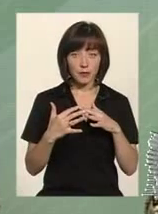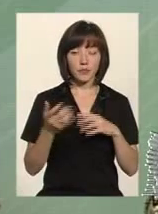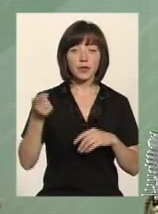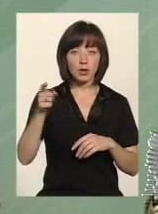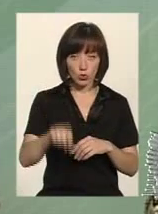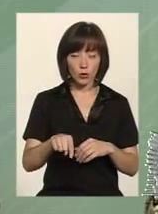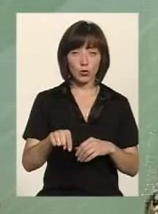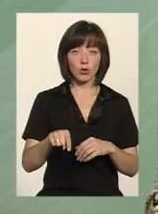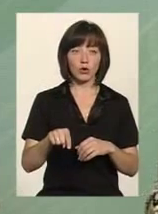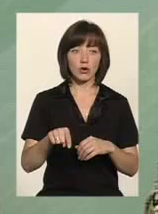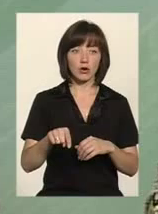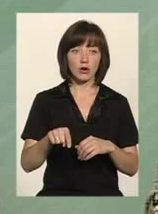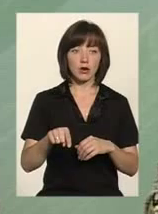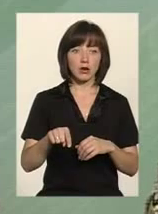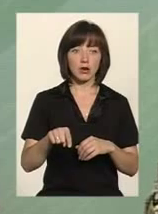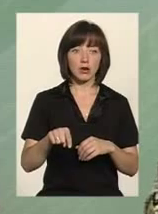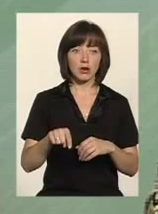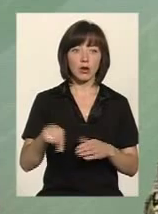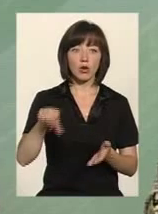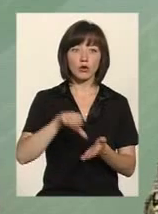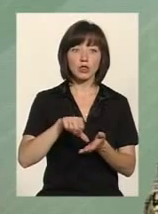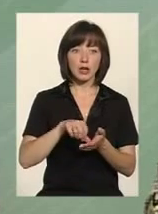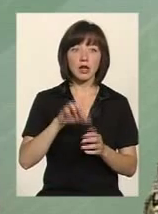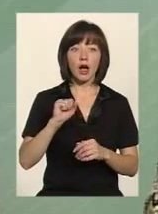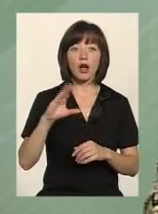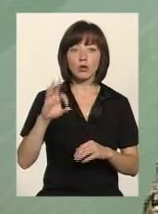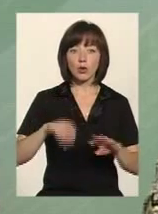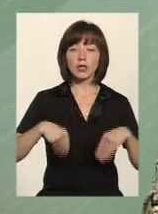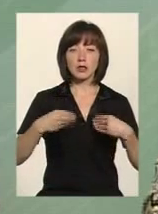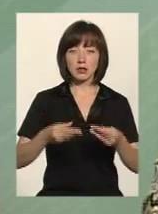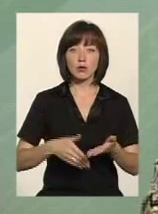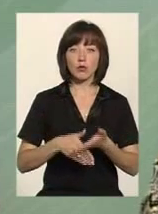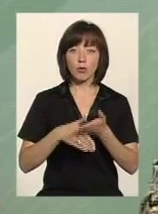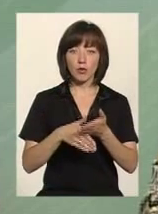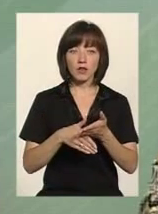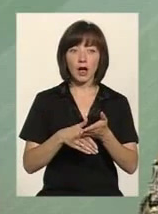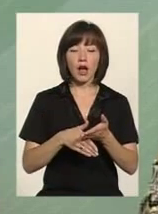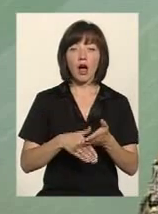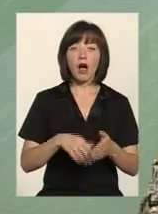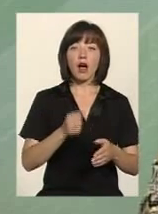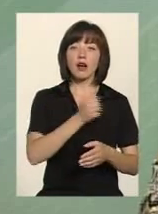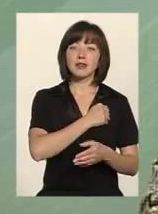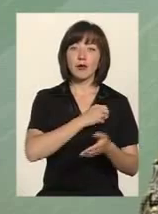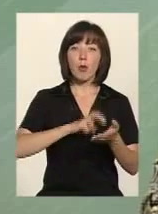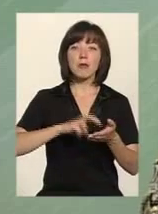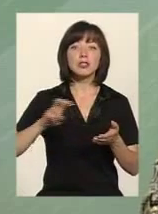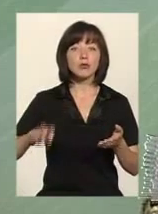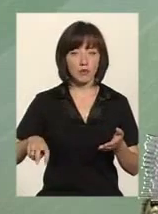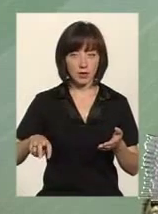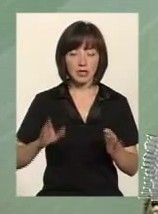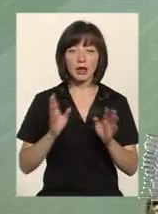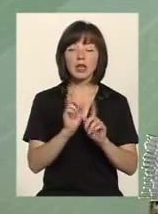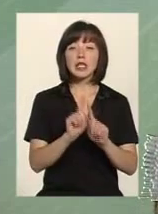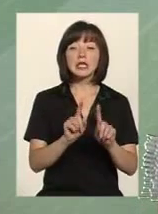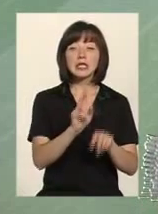то що стосується учасників антитерористичної операції, то це надається допомога демобілізованим. Тому що